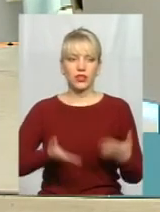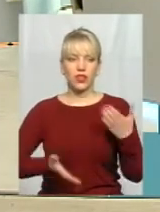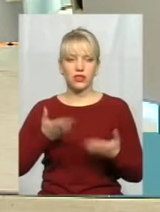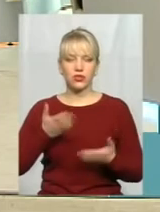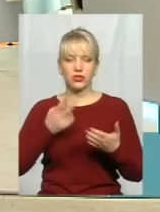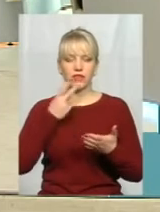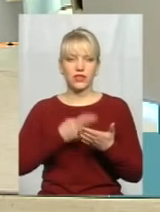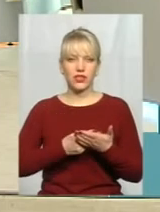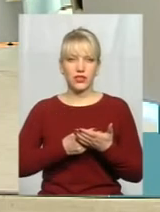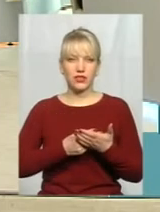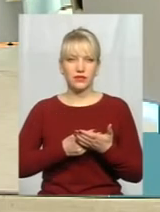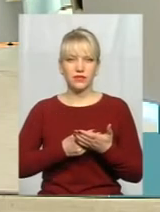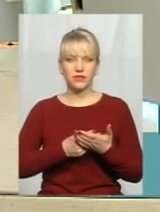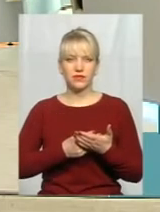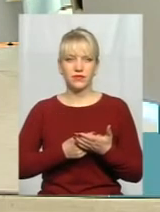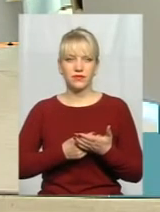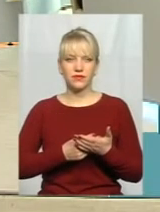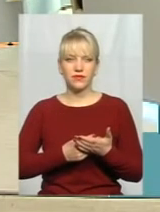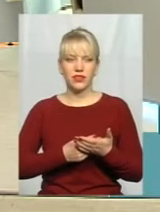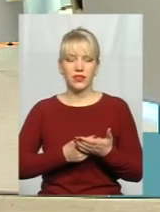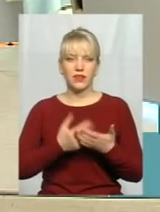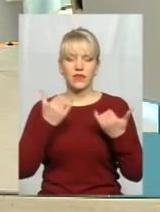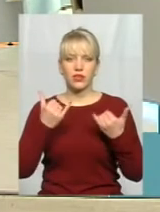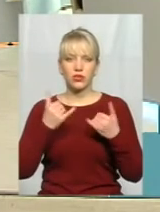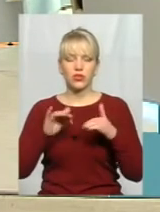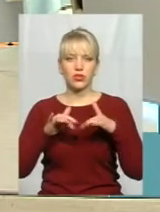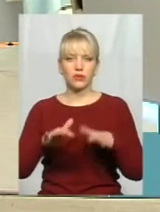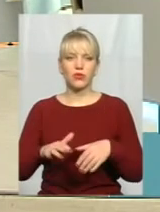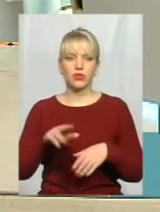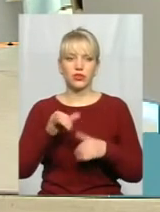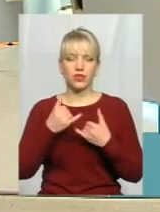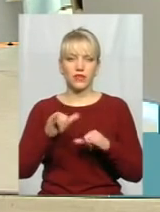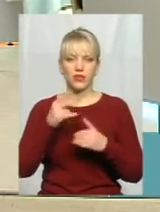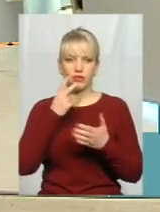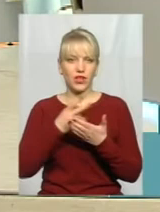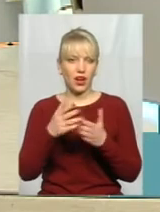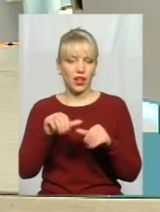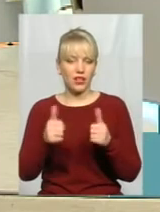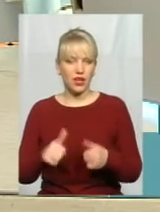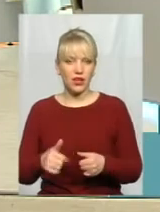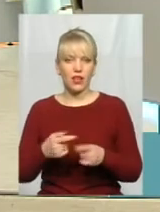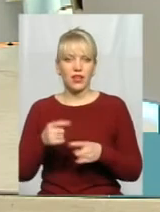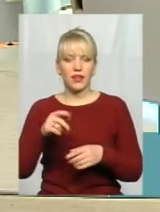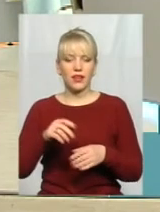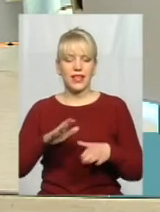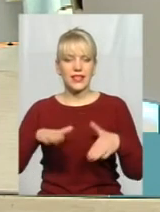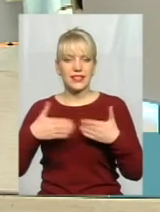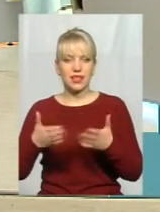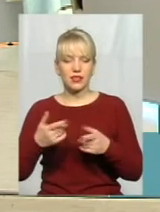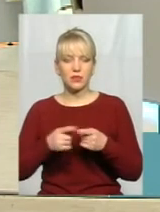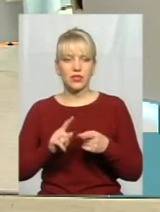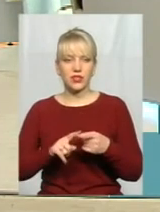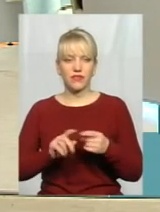дивитися на сьогоднішні події, то дивно виглядає, тому що, в принципі, ініціатором завжди по цих